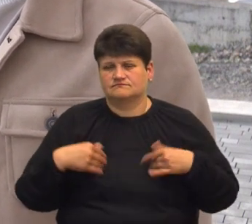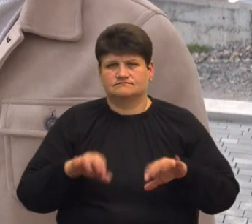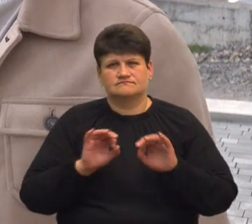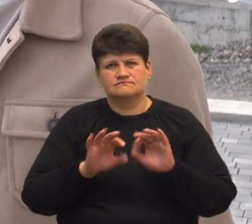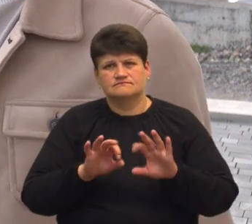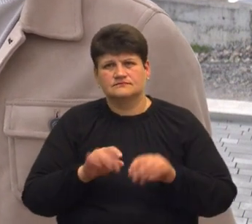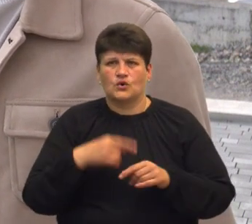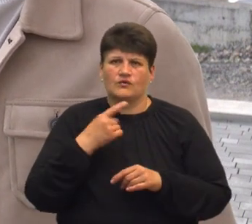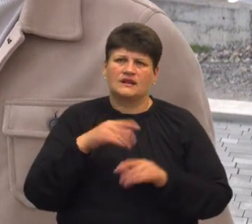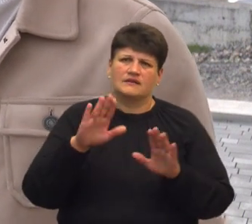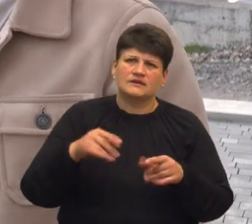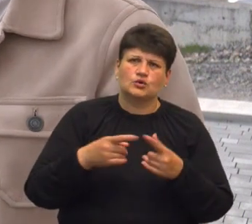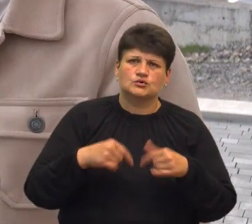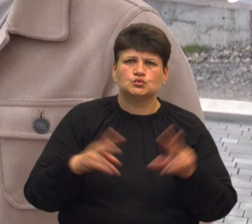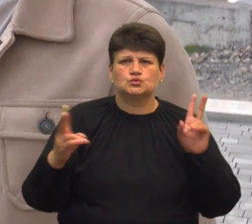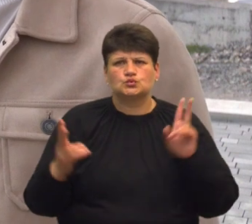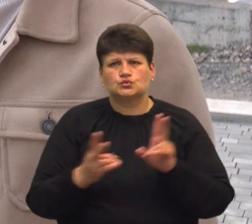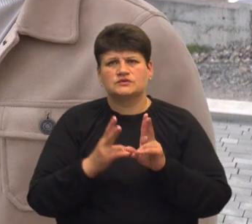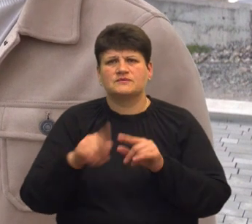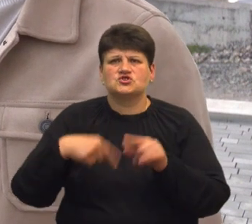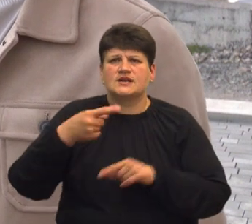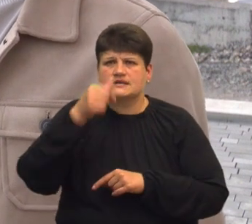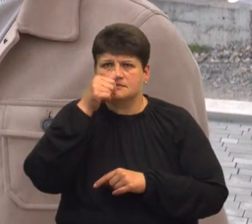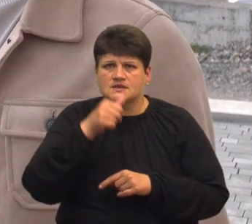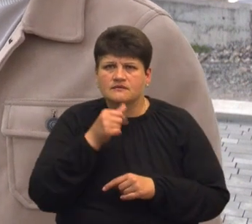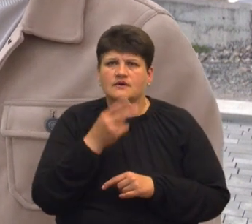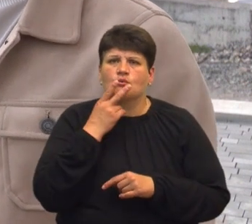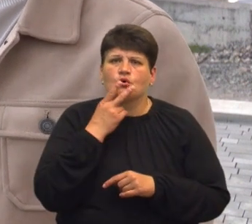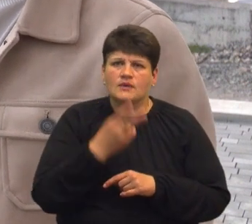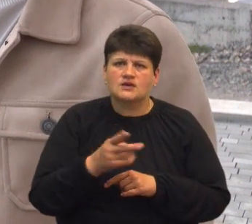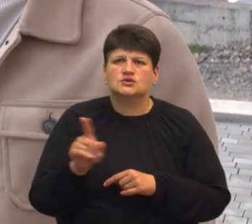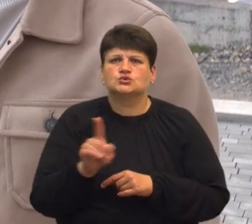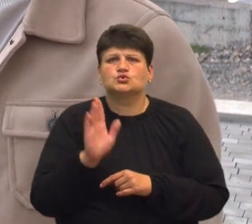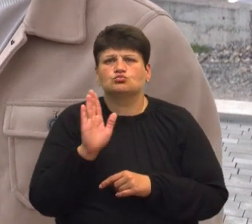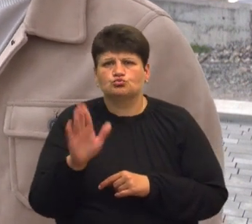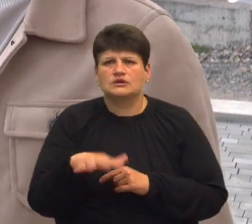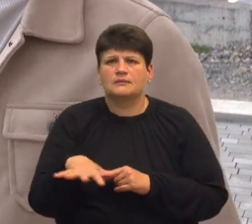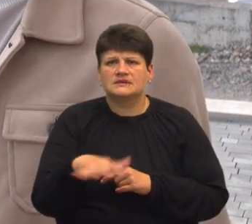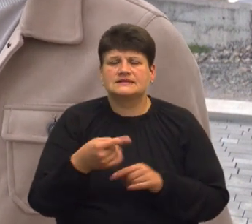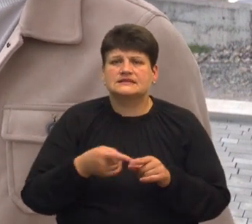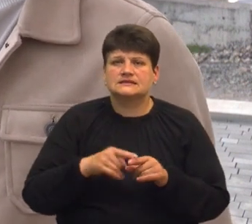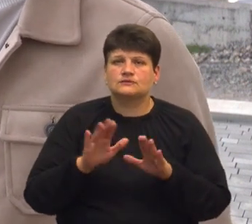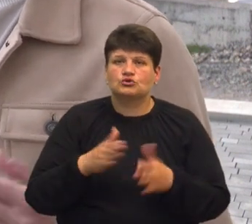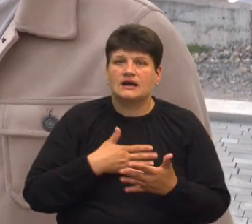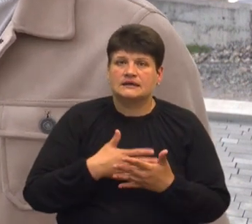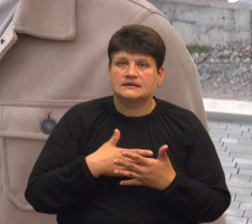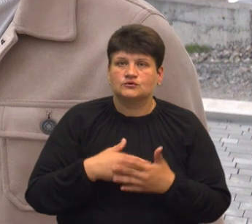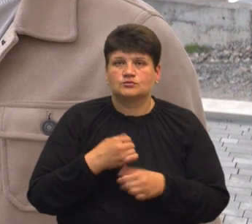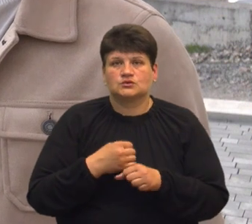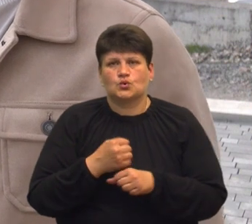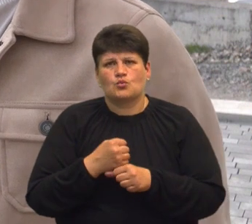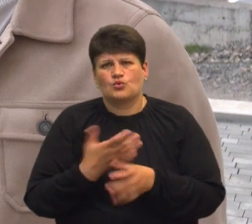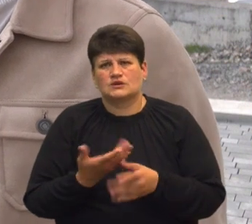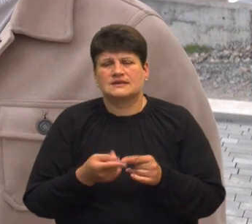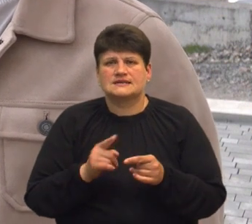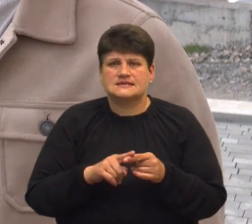давайте організуємо зустріч з вами через місяць, ви побачите, що буде на майданчику, за цей місяць будуть активно вестись роботи. Тобто, свого